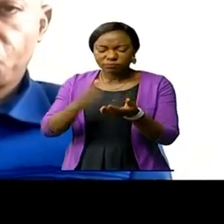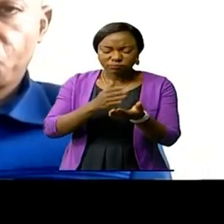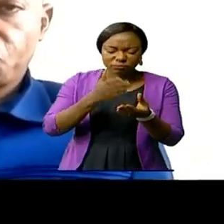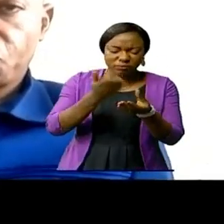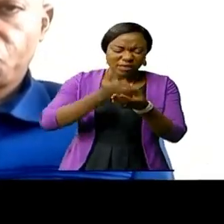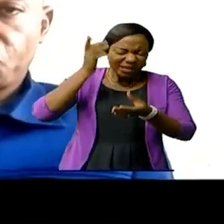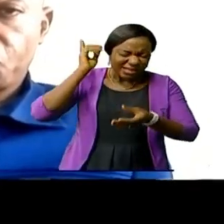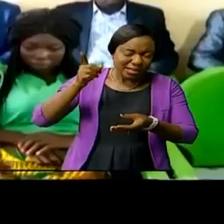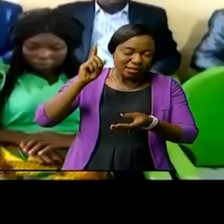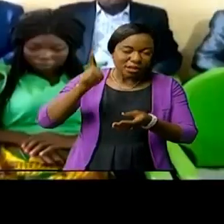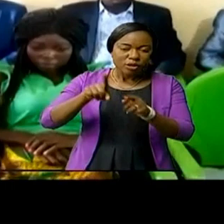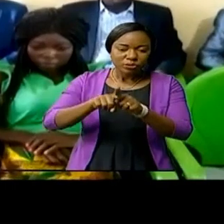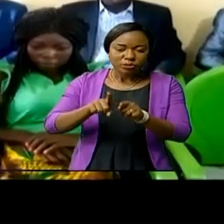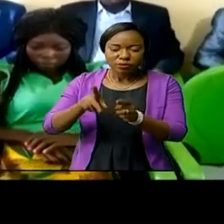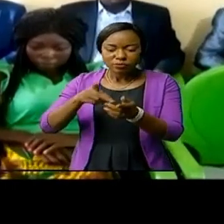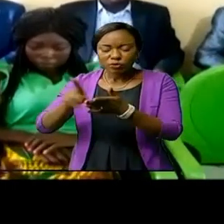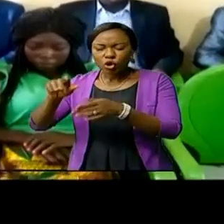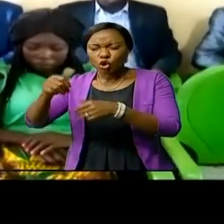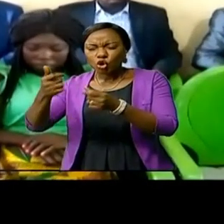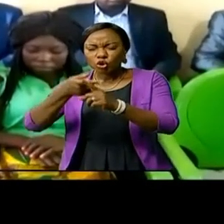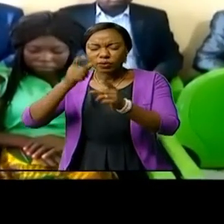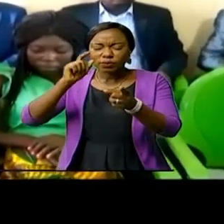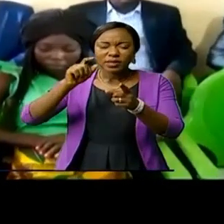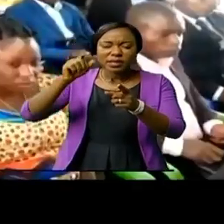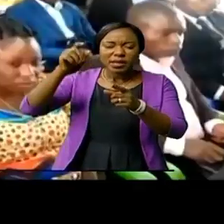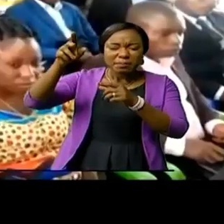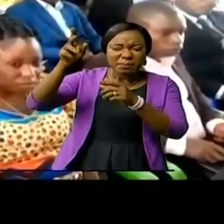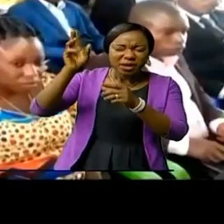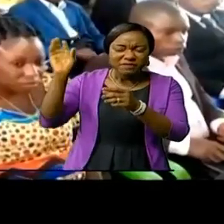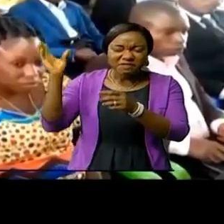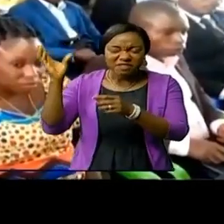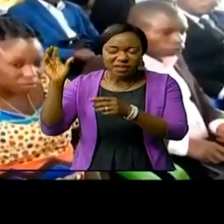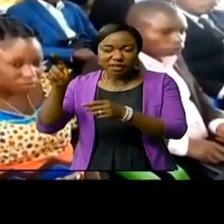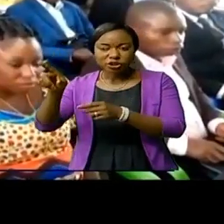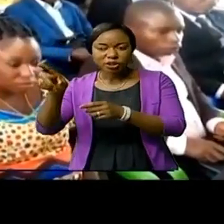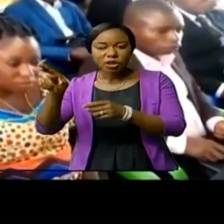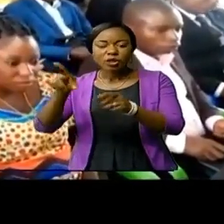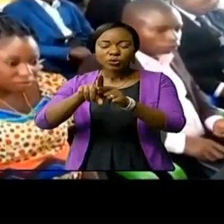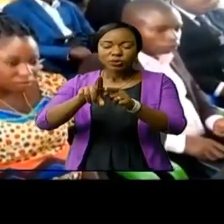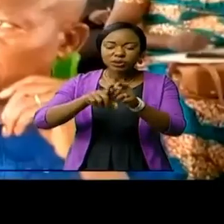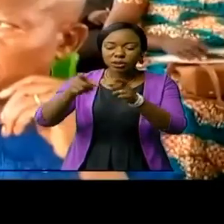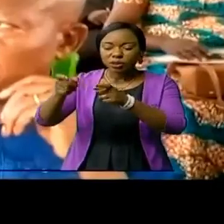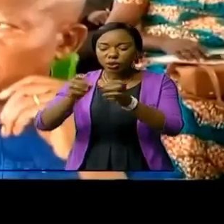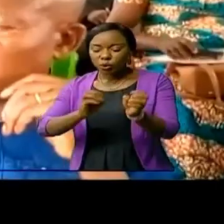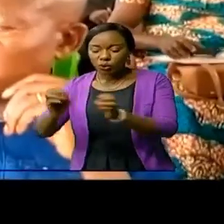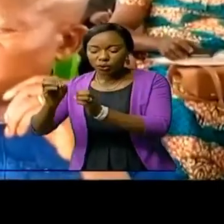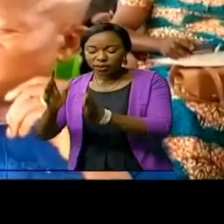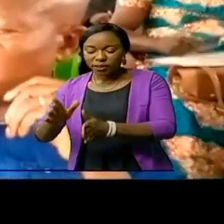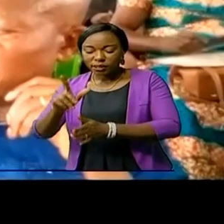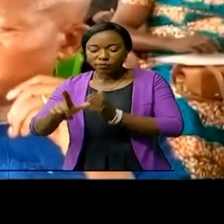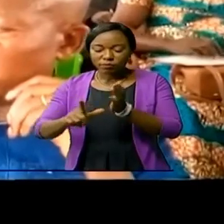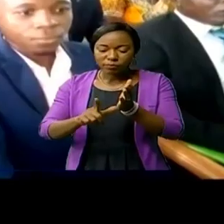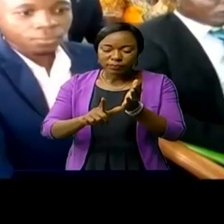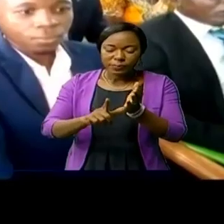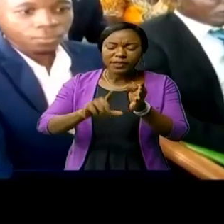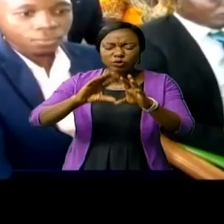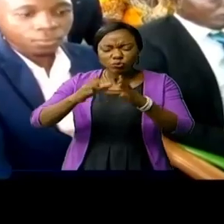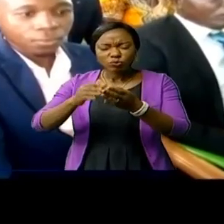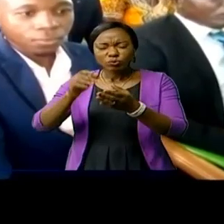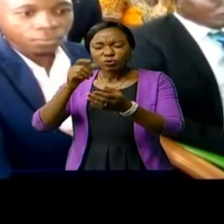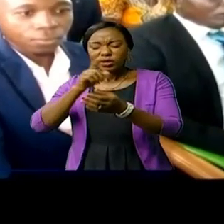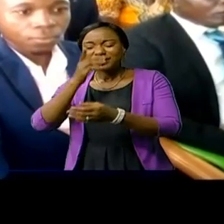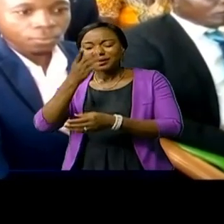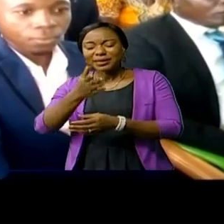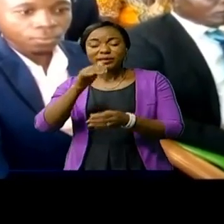encodeurs venus de l'intérieur, les gestionnaires ou coordonnateurs provinciaux et sous-provinciaux des établissements